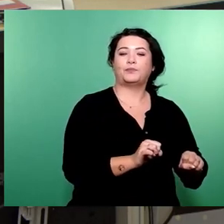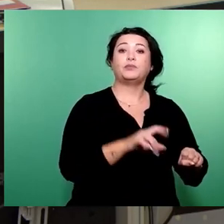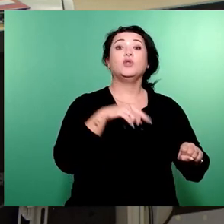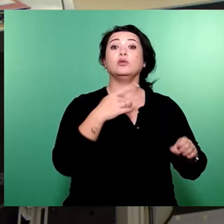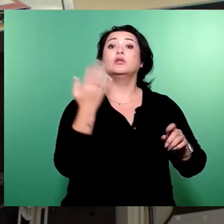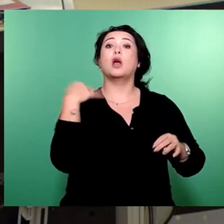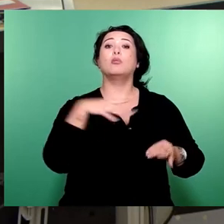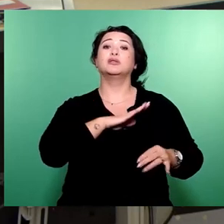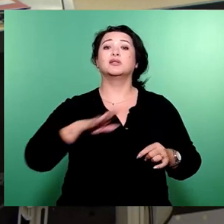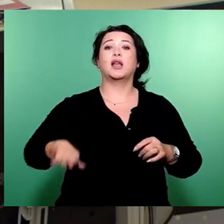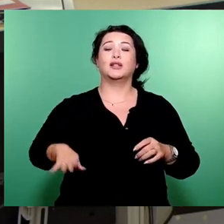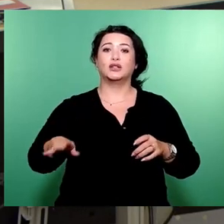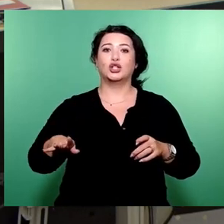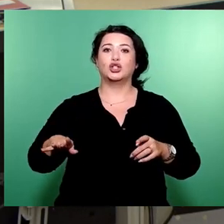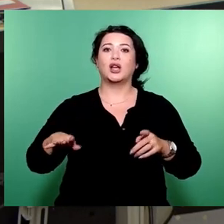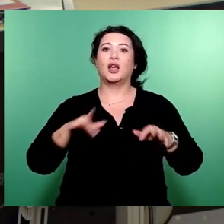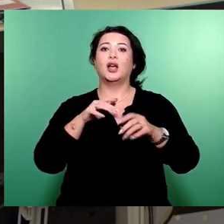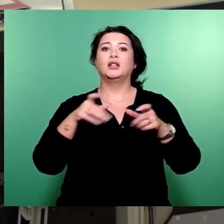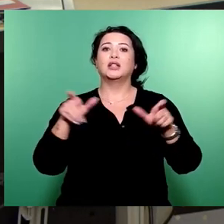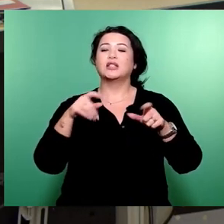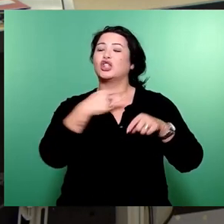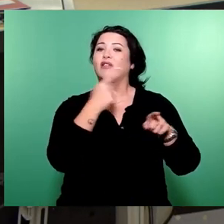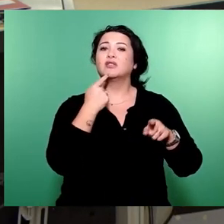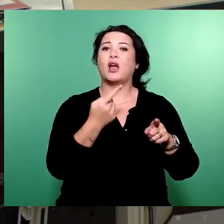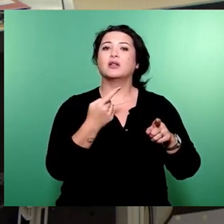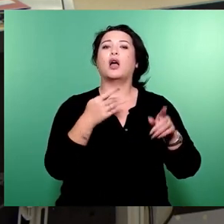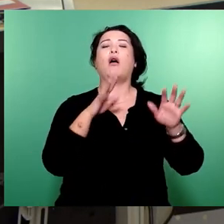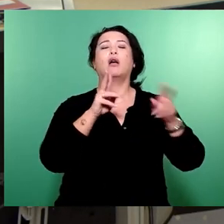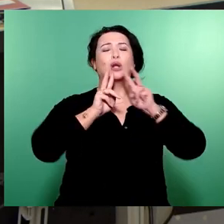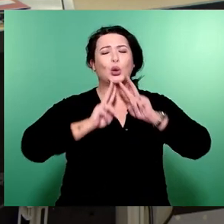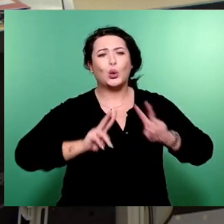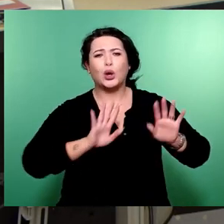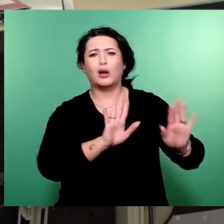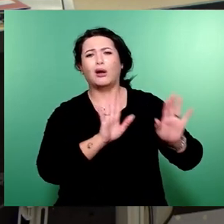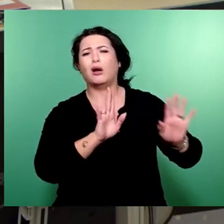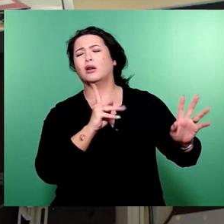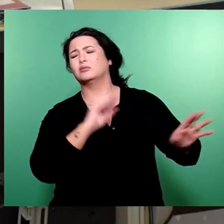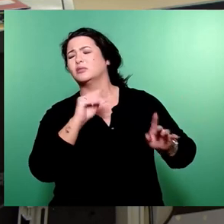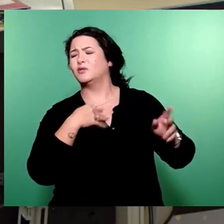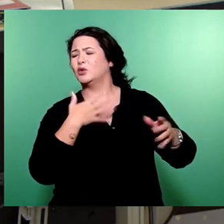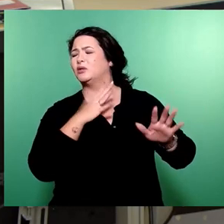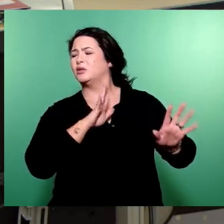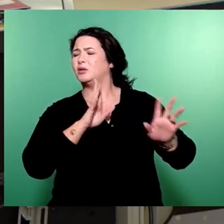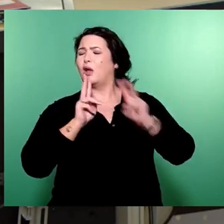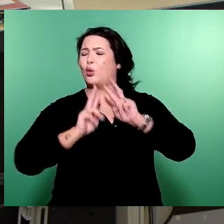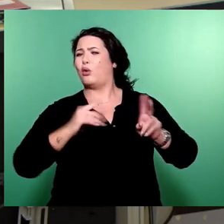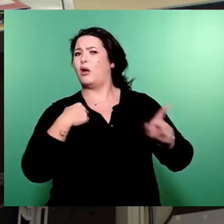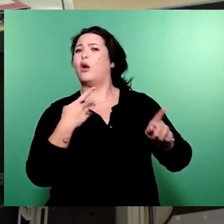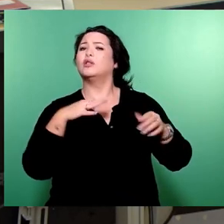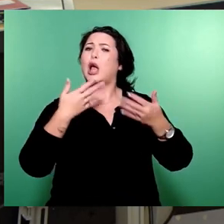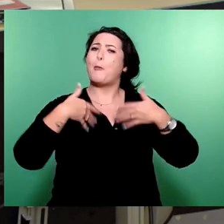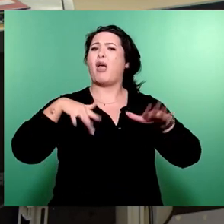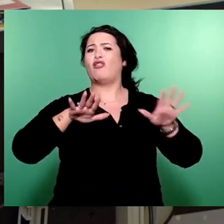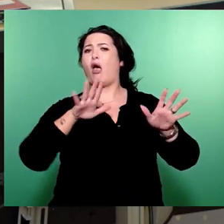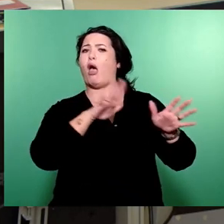Wirtschaft, lasst uns in Ruhe mit Vorschriften, gängelt uns weniger, gibt uns mehr Freiraum. Und da brauchen wir auch diese Konzepte nicht.